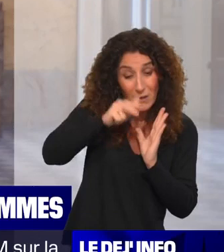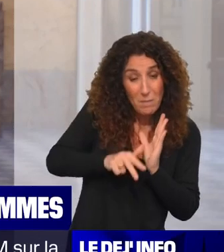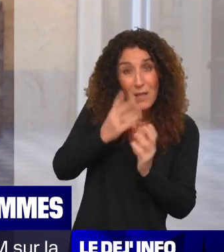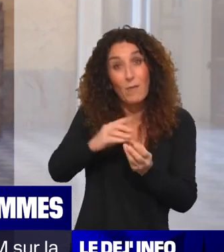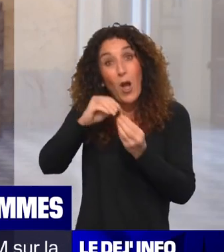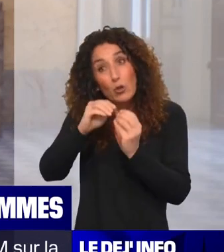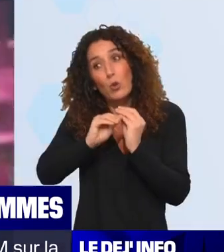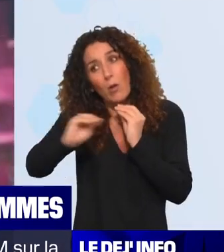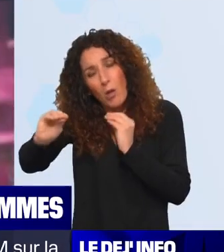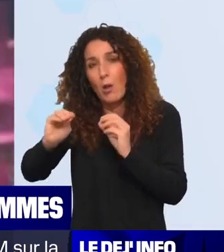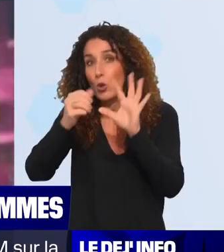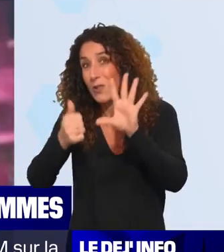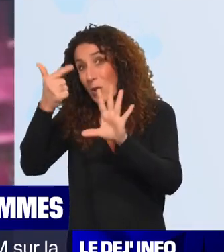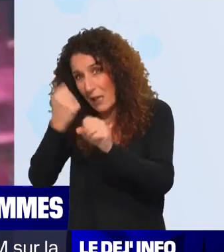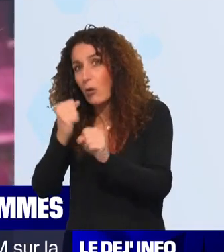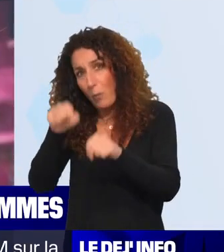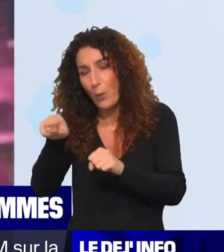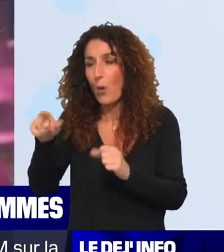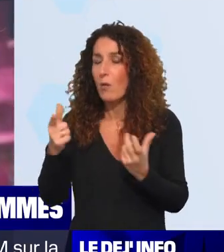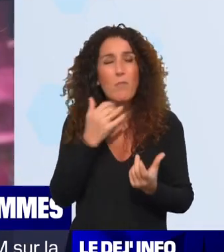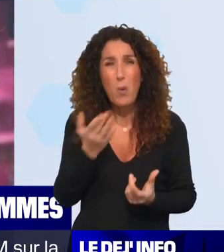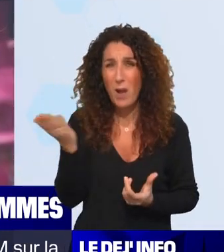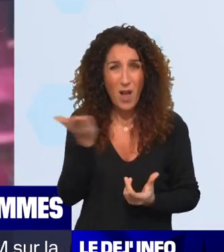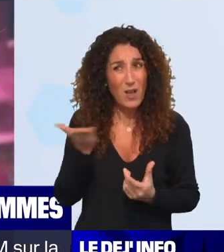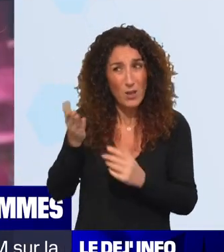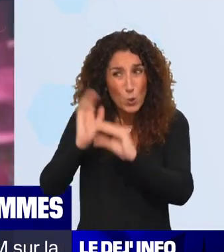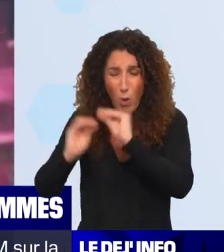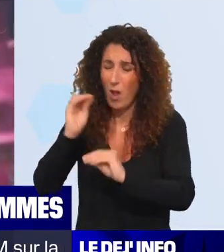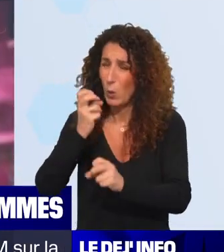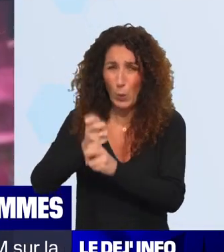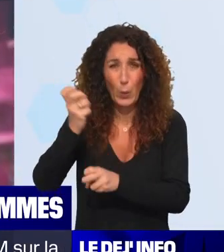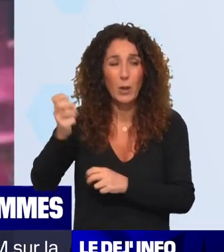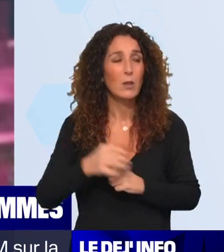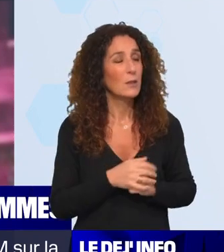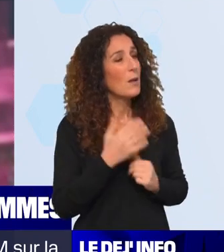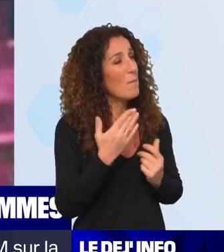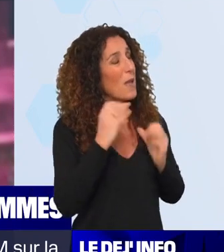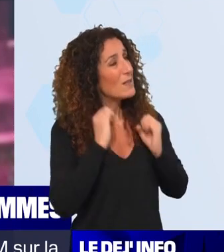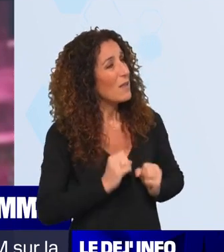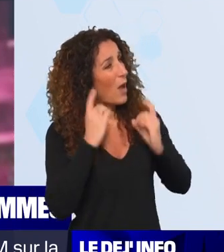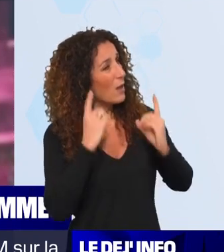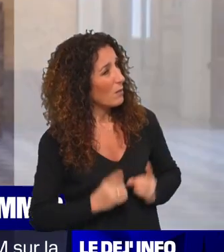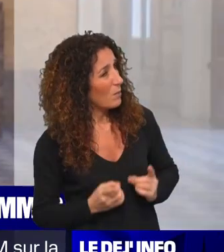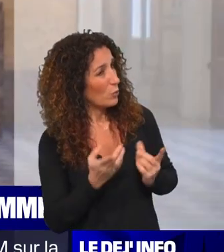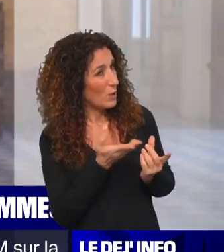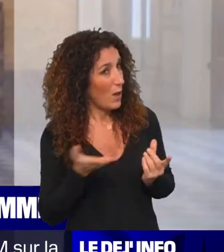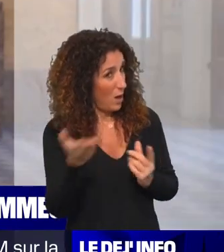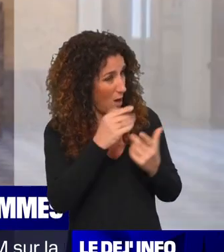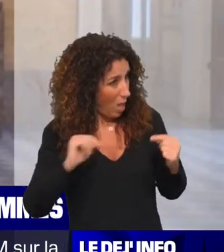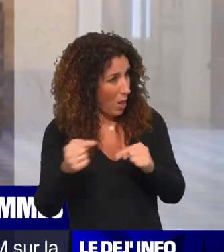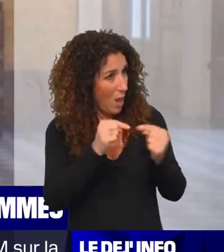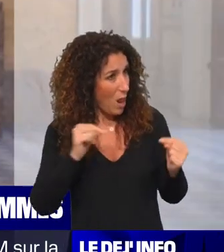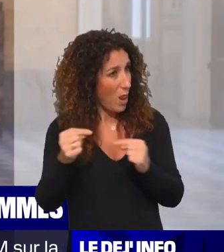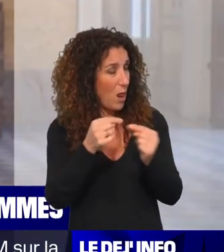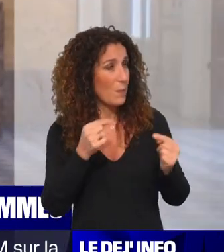problème sur cette réforme. Mais ça peut être rattrapé au Parlement, une fois que le texte sera vraiment discuté à partir du mois de février ? Je pense